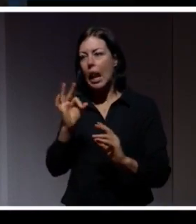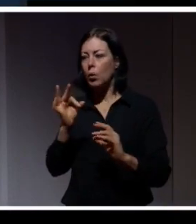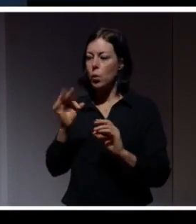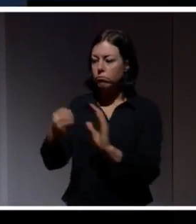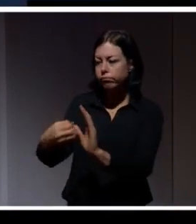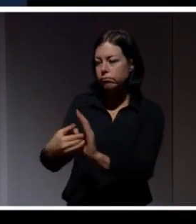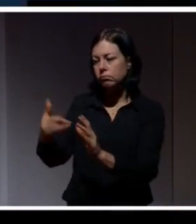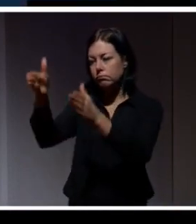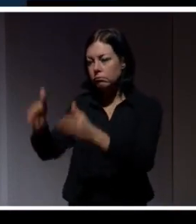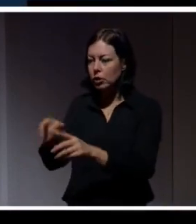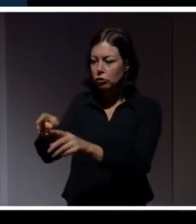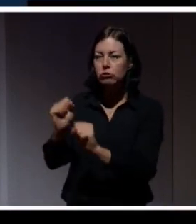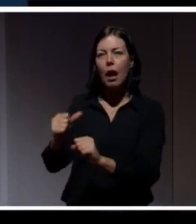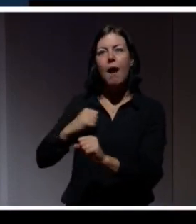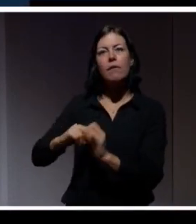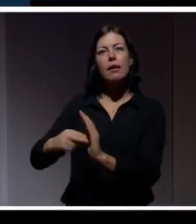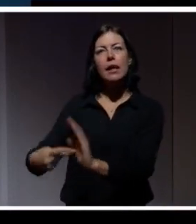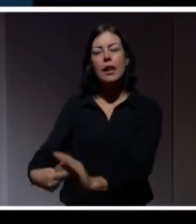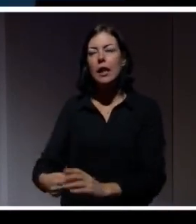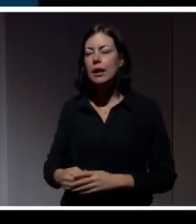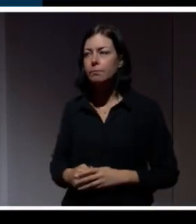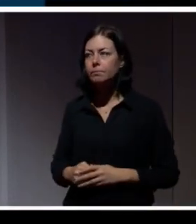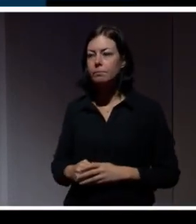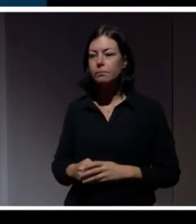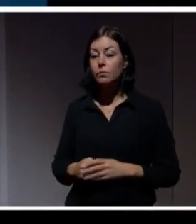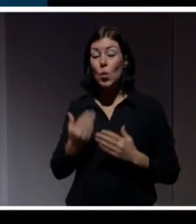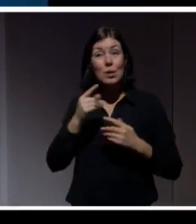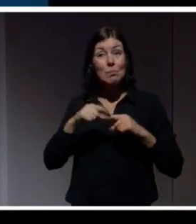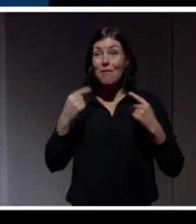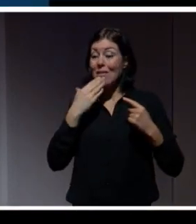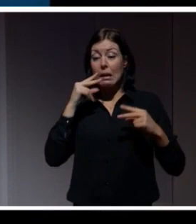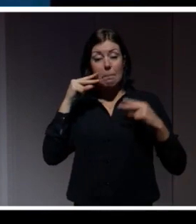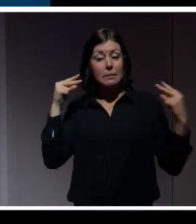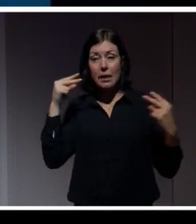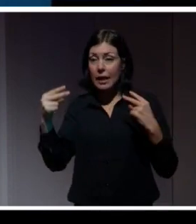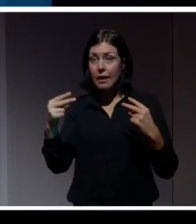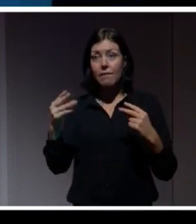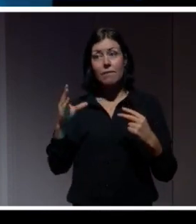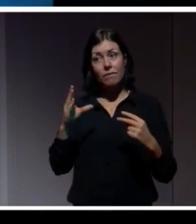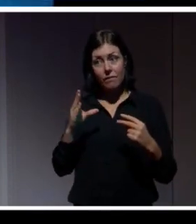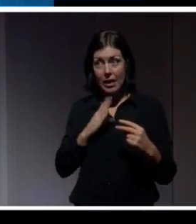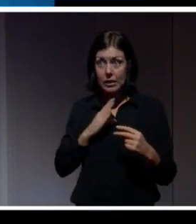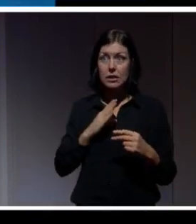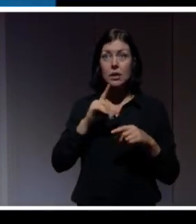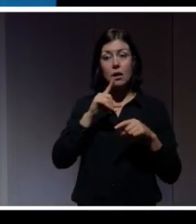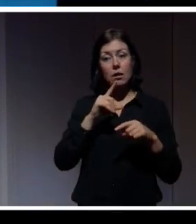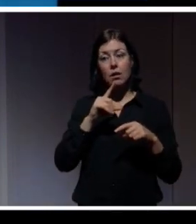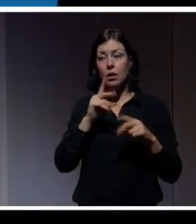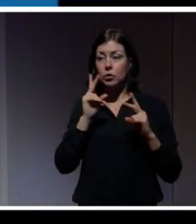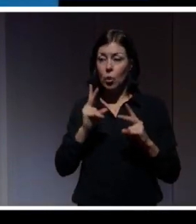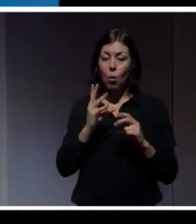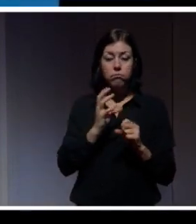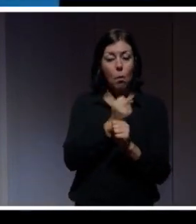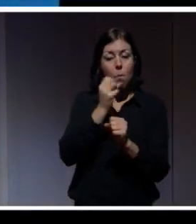att använda teknik. Och oavsett vilket så finns det förtjänster med integritet som man inte